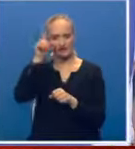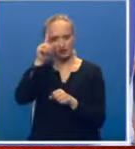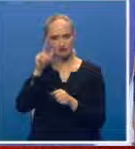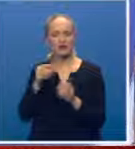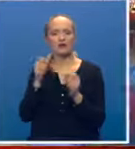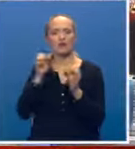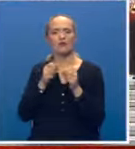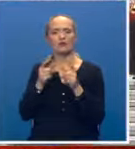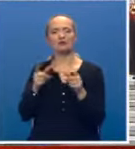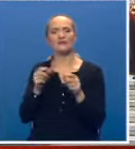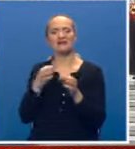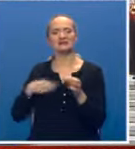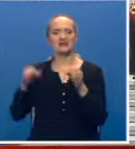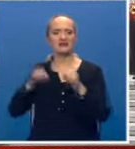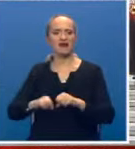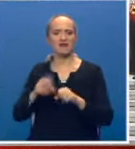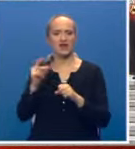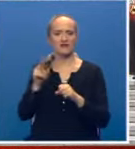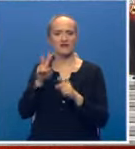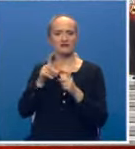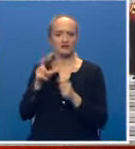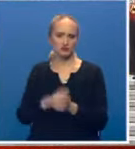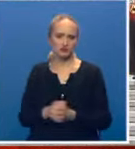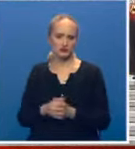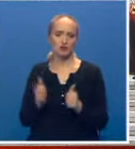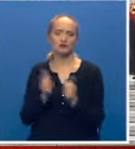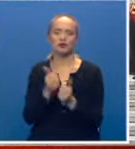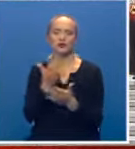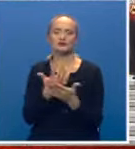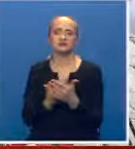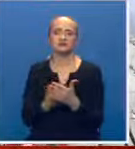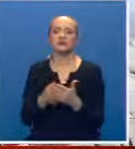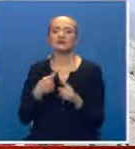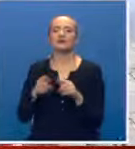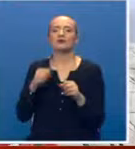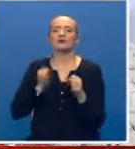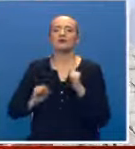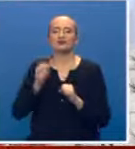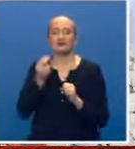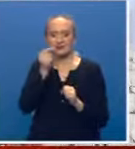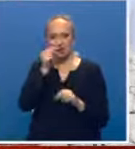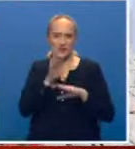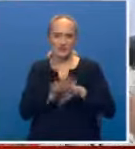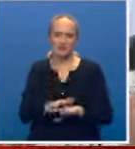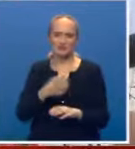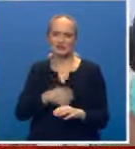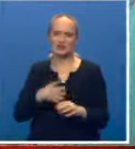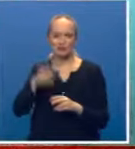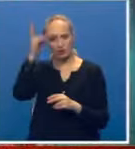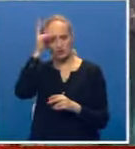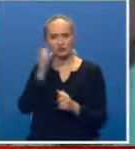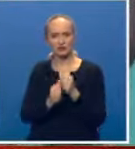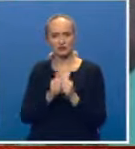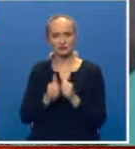je uputio i predsjednik vlade Republike Srpske Radovan Višković. Uz ocjenu da je potlačeni srpski narod, pritisnut užasavajućim ustaškim